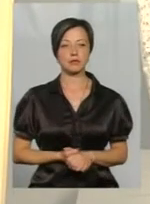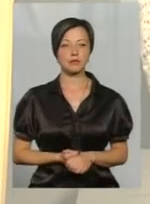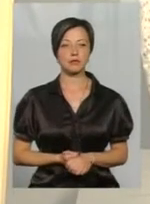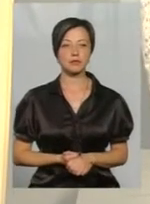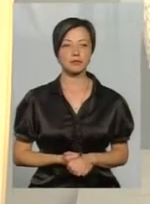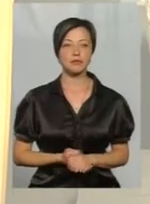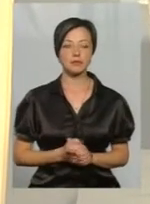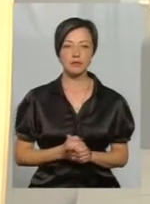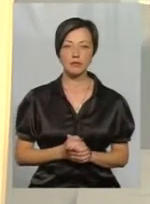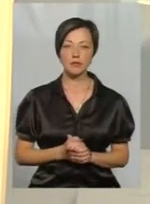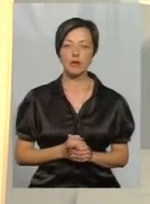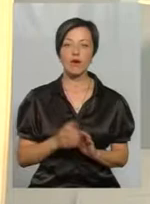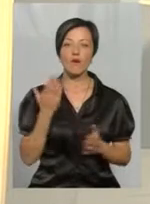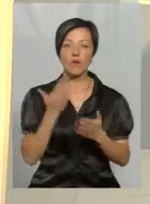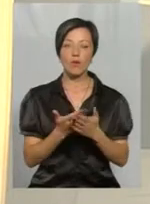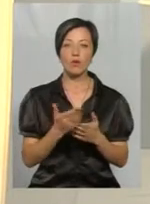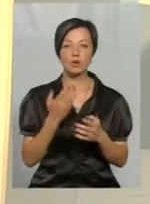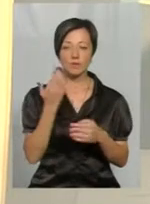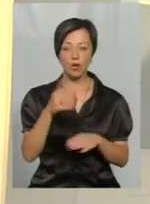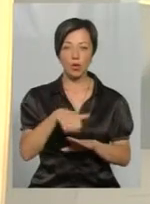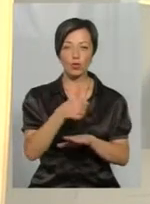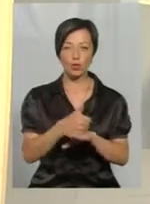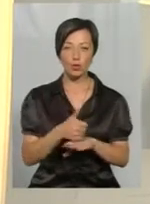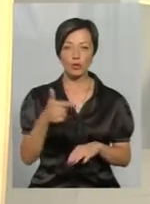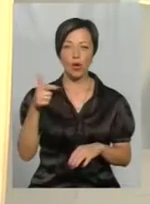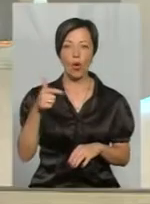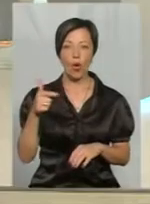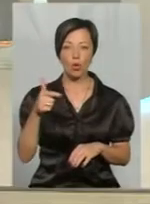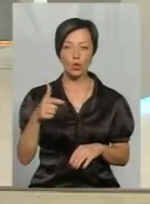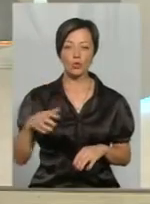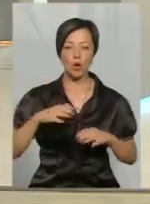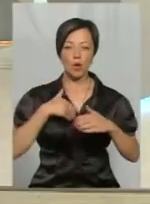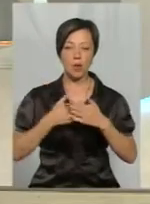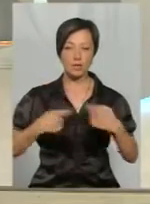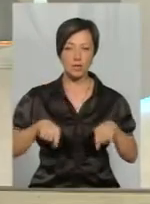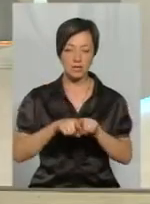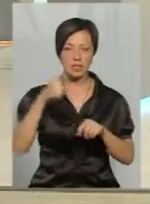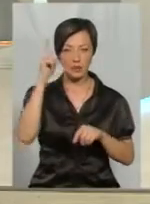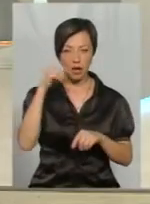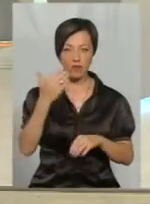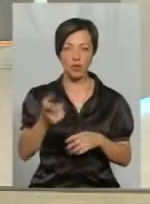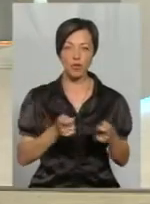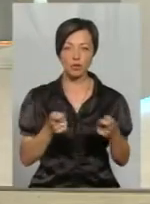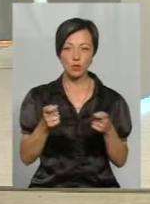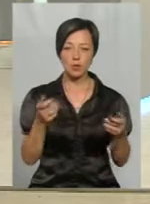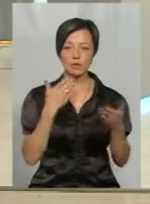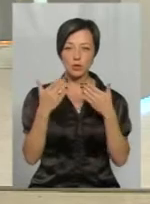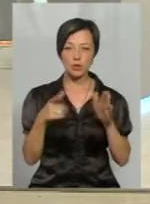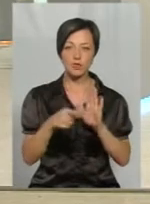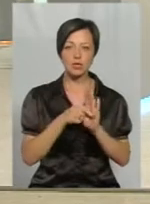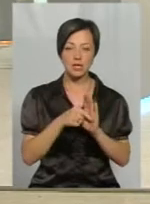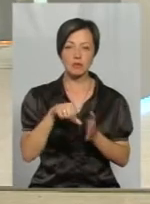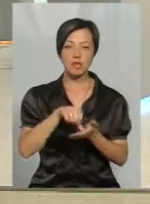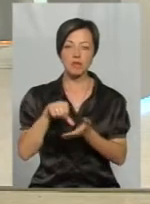Пане Антоне, попри те, що ви очолюєте Городоцьку громадську організацію, знаю, що ви координуєте і спілкуєтеся з